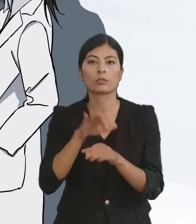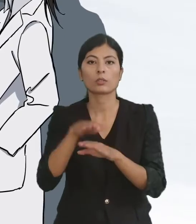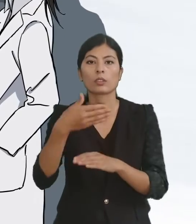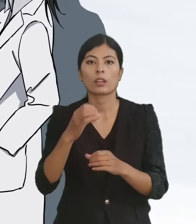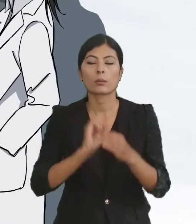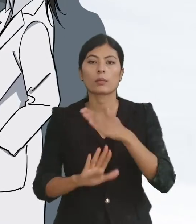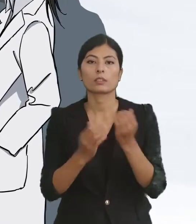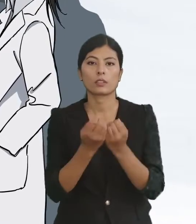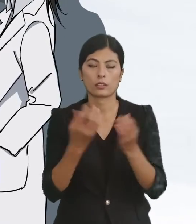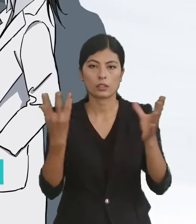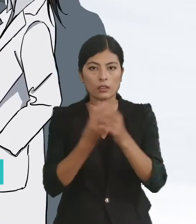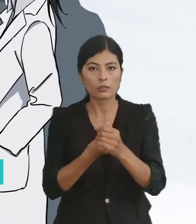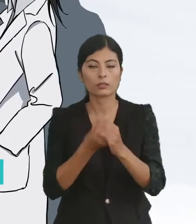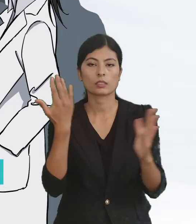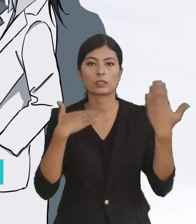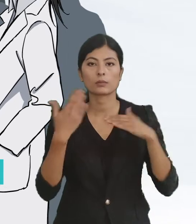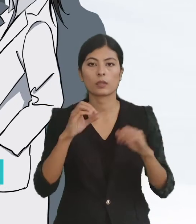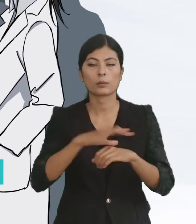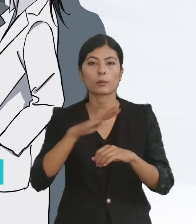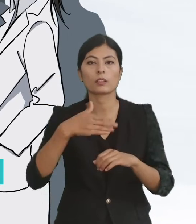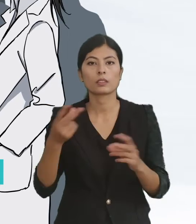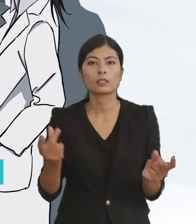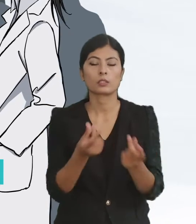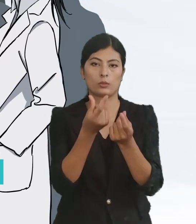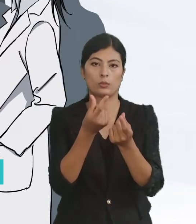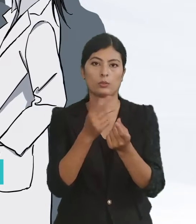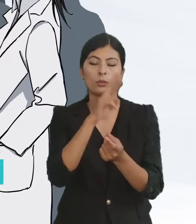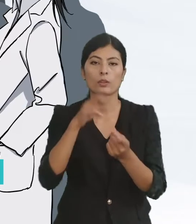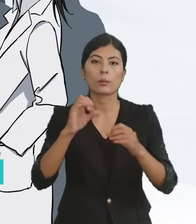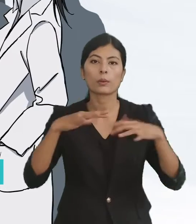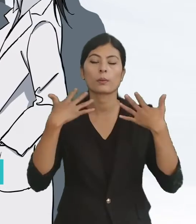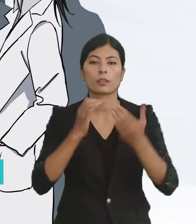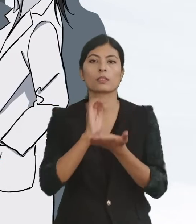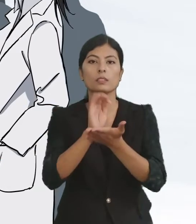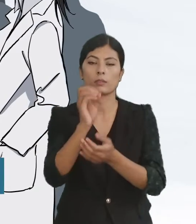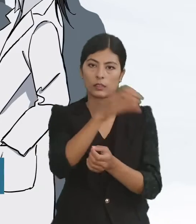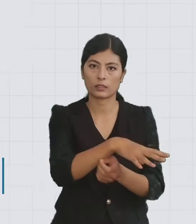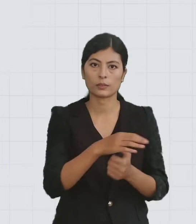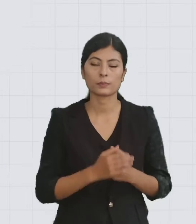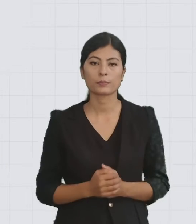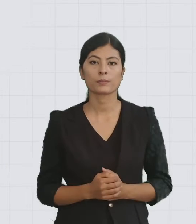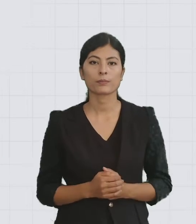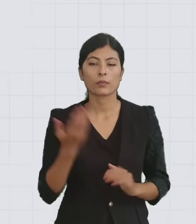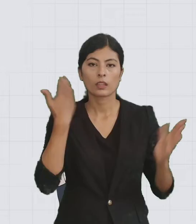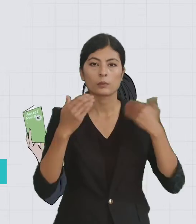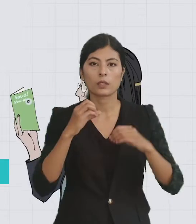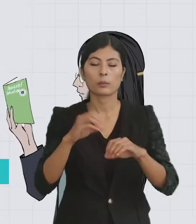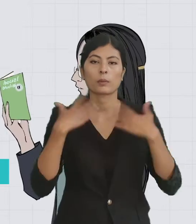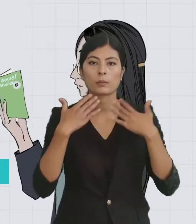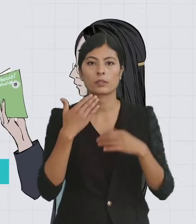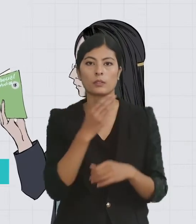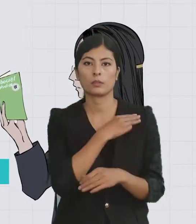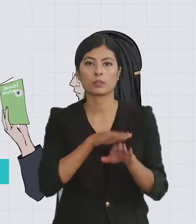कके एक ग्रीत रूप में हिंसा प्रभावित के जल्दी से जल्दी साथे प्रभवकारी सेवा प्रभाह करेके हिंसा प्रभावित के